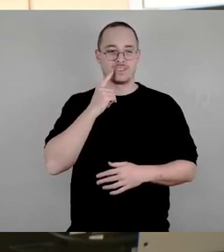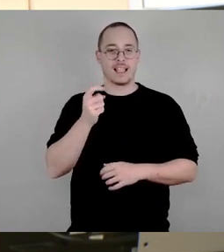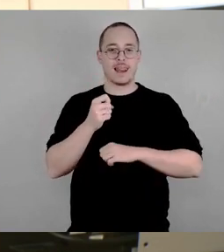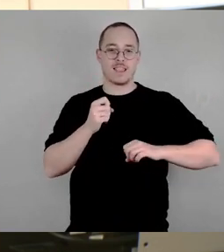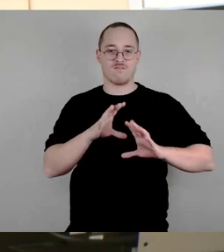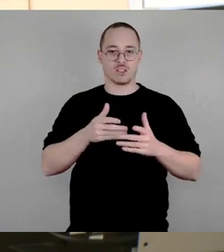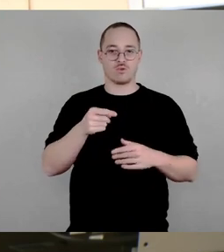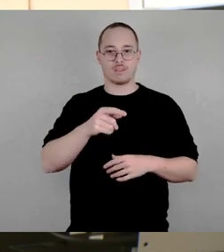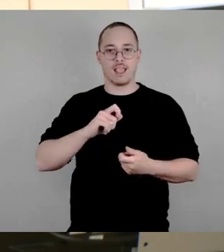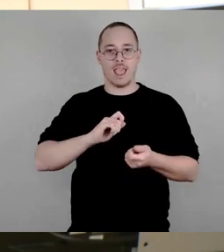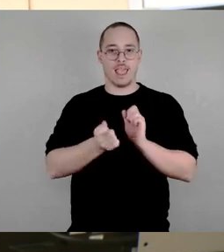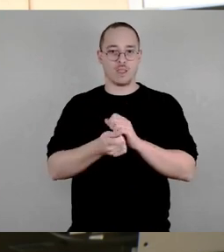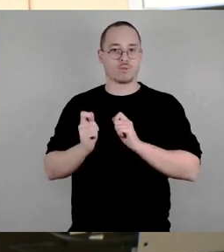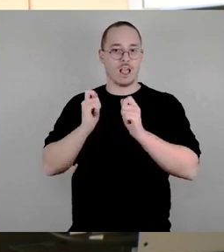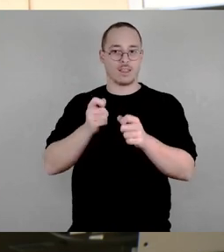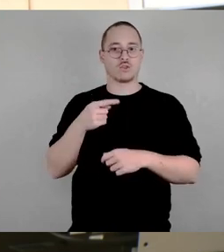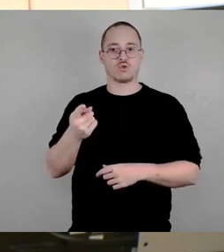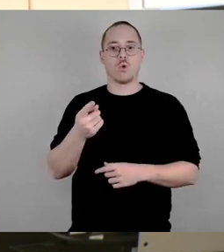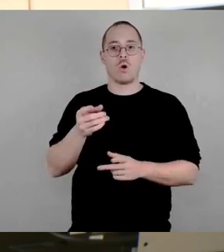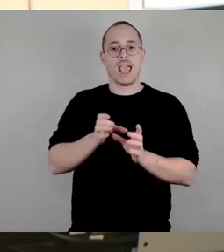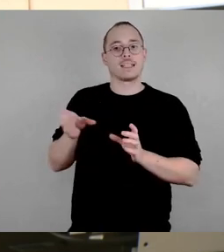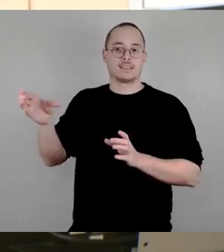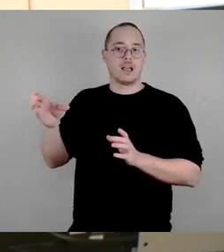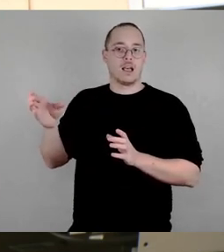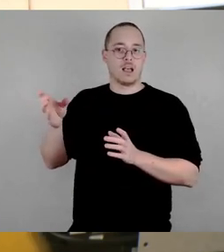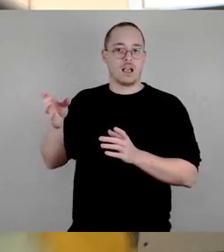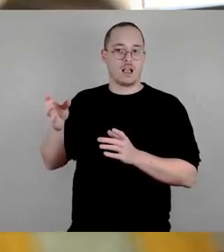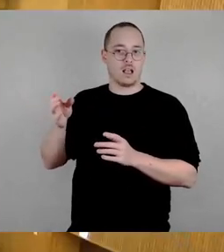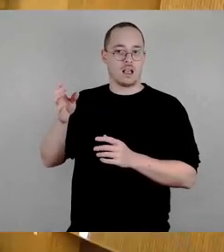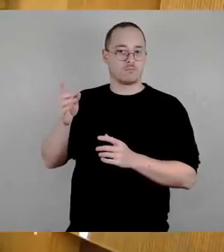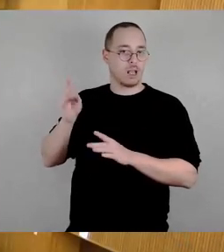Antrag der CDU-Fraktion ablehnen. Vielen Dank für Ihre Aufmerksamkeit.